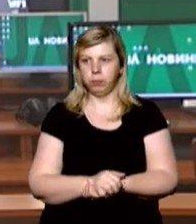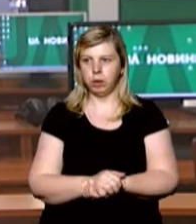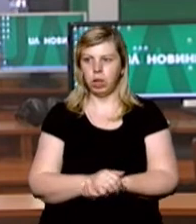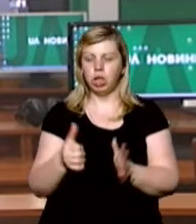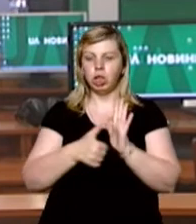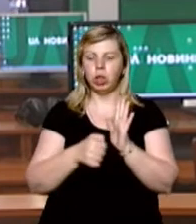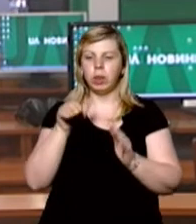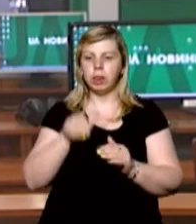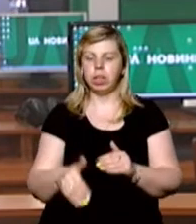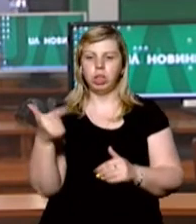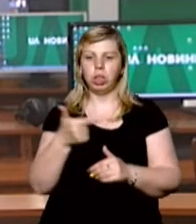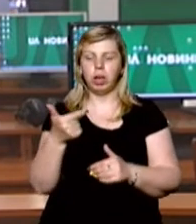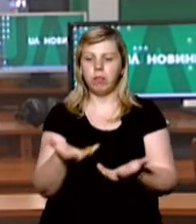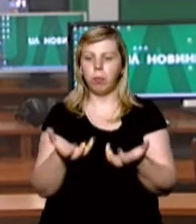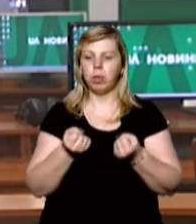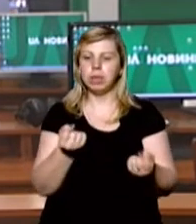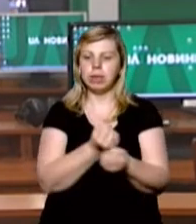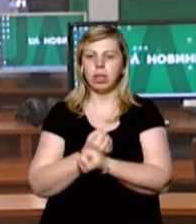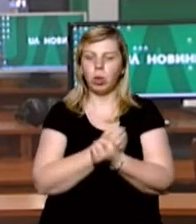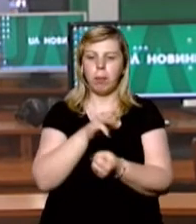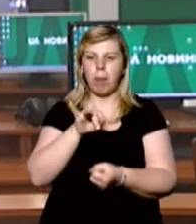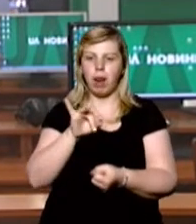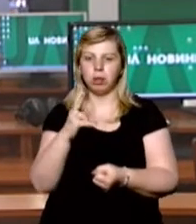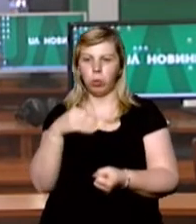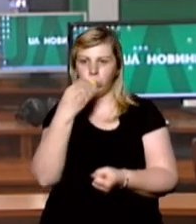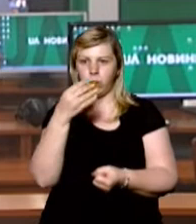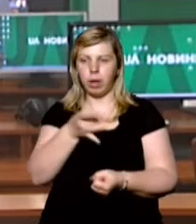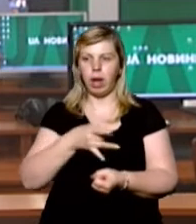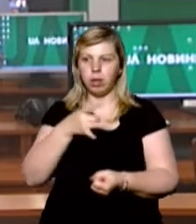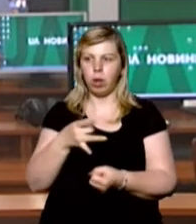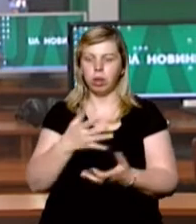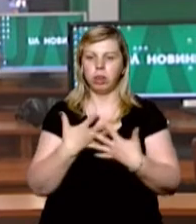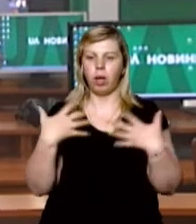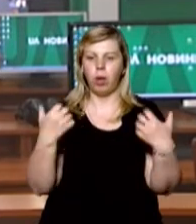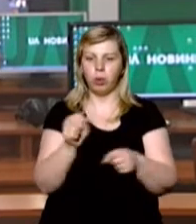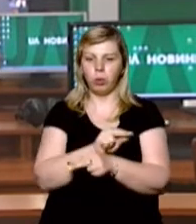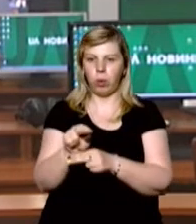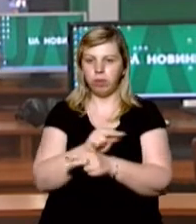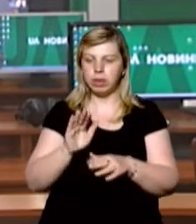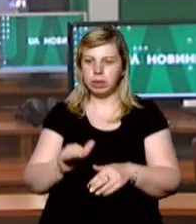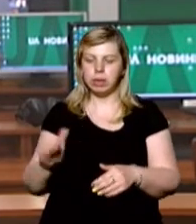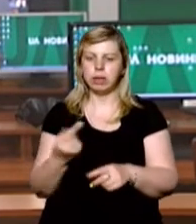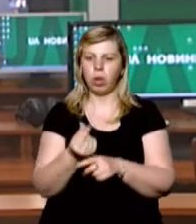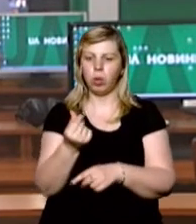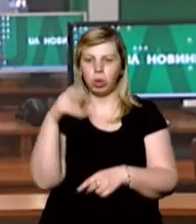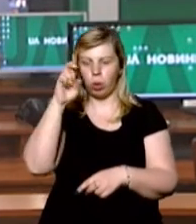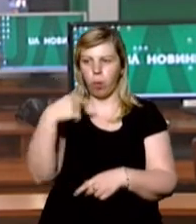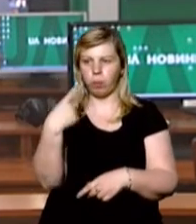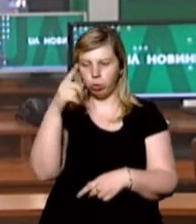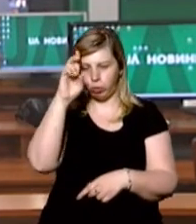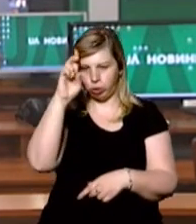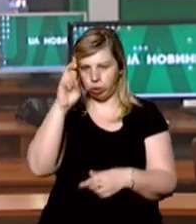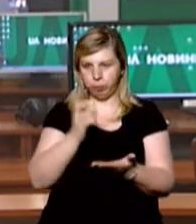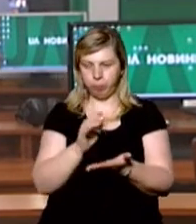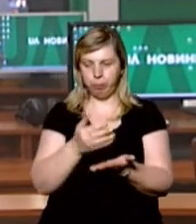600 тисяч гривень отримає санаторій «Малятку» в Ужгородському районі на оздоровлення дітей. кошти з обласного бюджету,